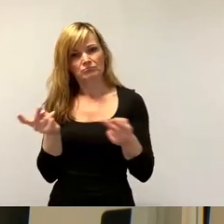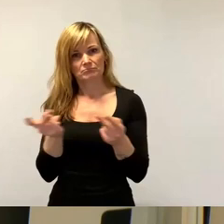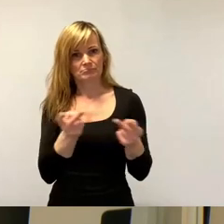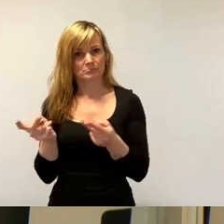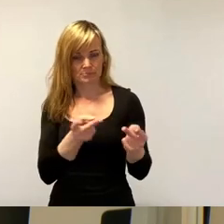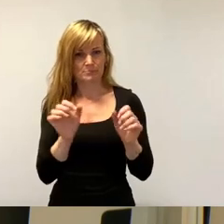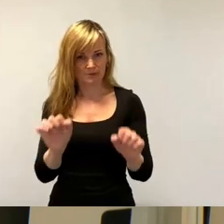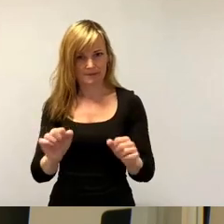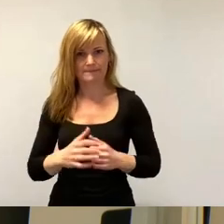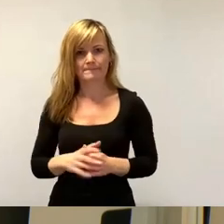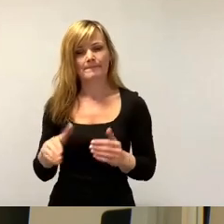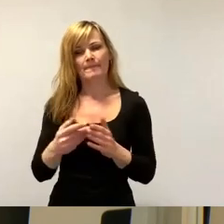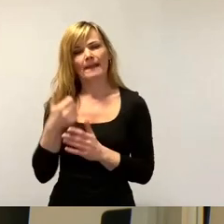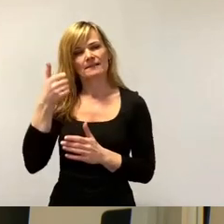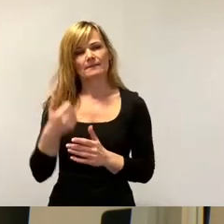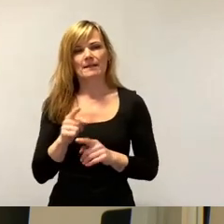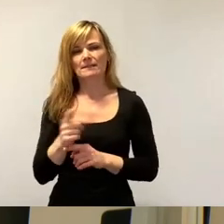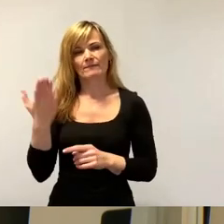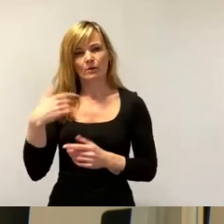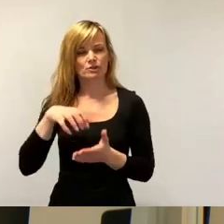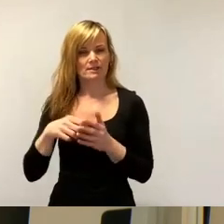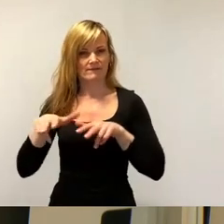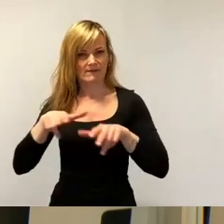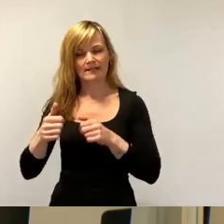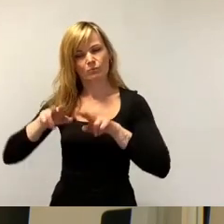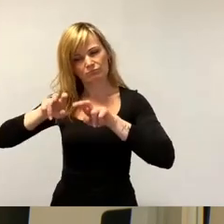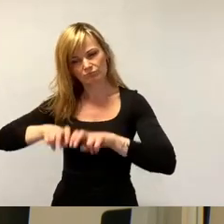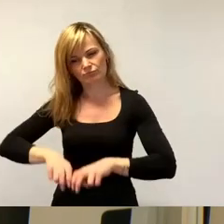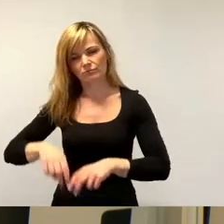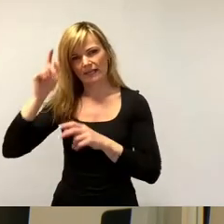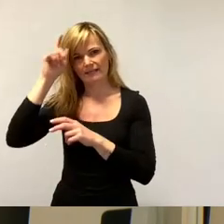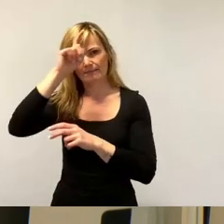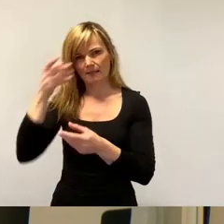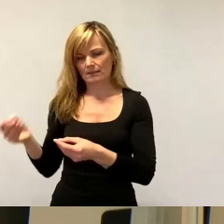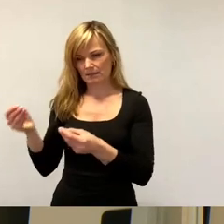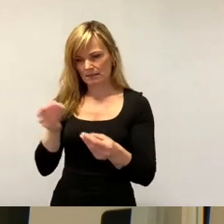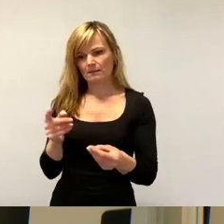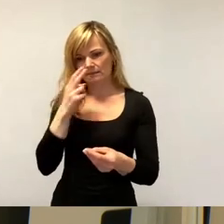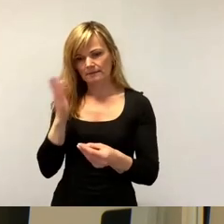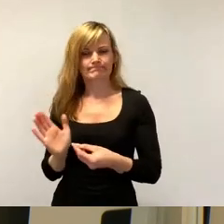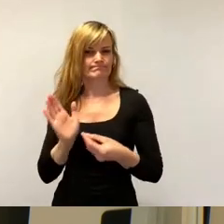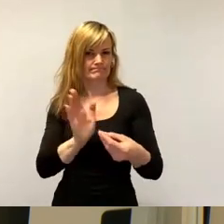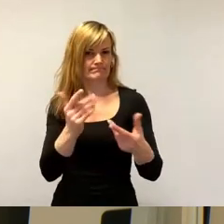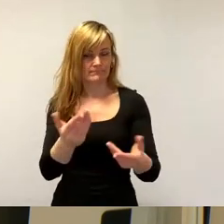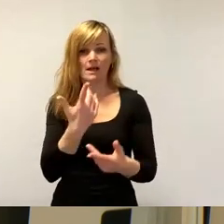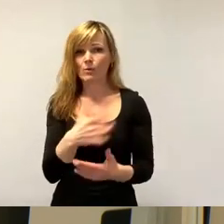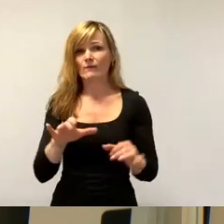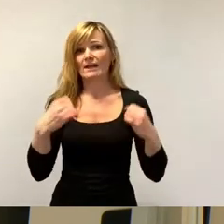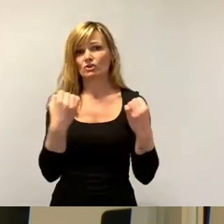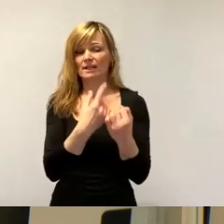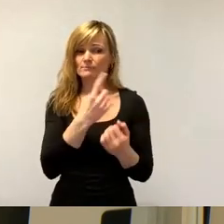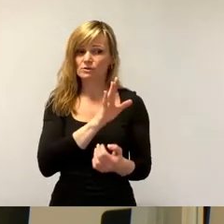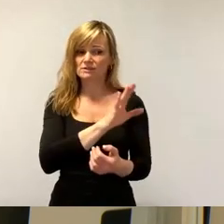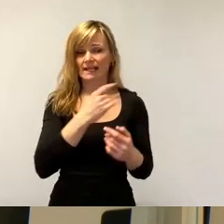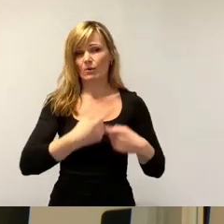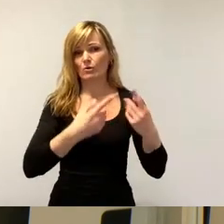existiert dazu Expertise, die einfach nur gezielt eingesetzt werden muss. Und auch der Freistaat muss seine Rolle annehmen und die Landeshauptstadt und